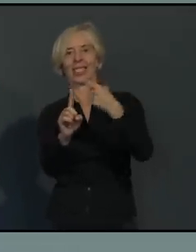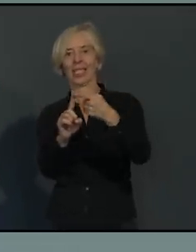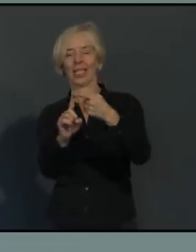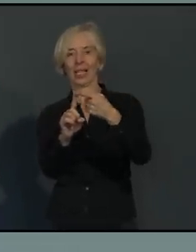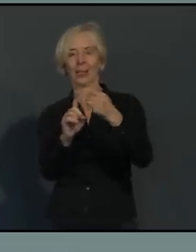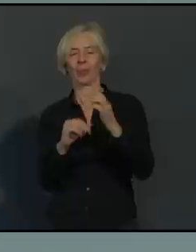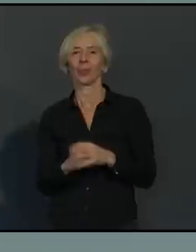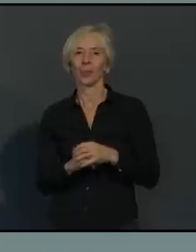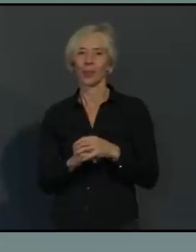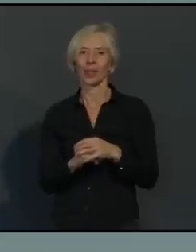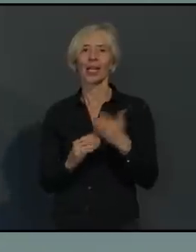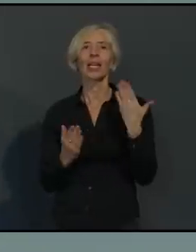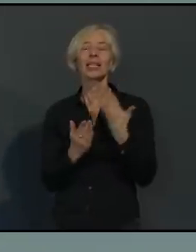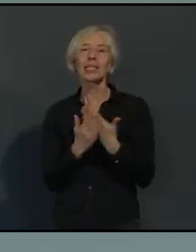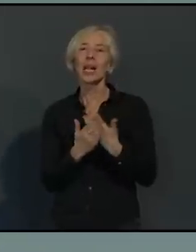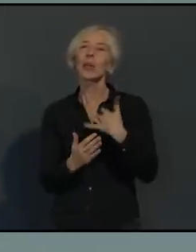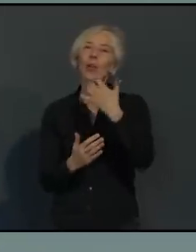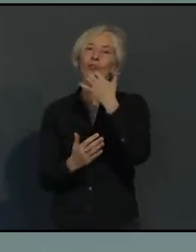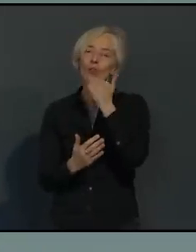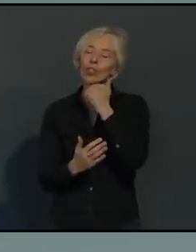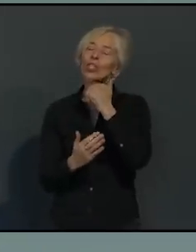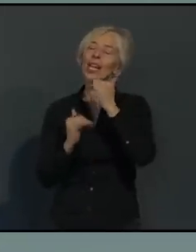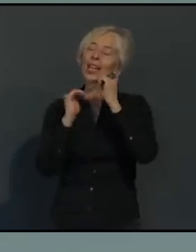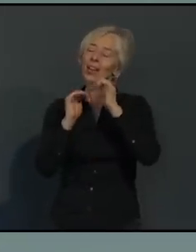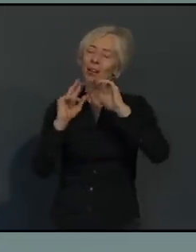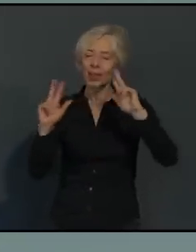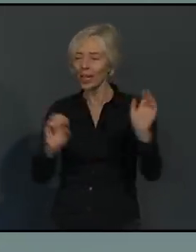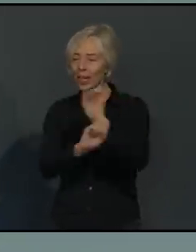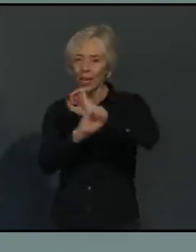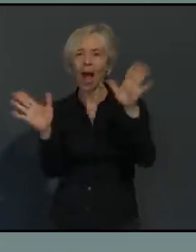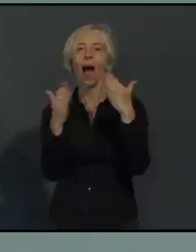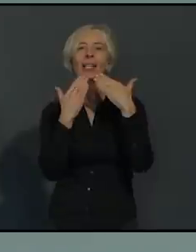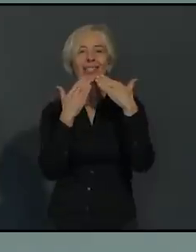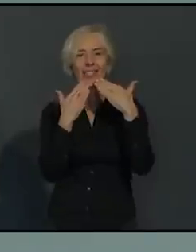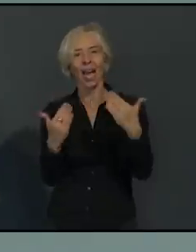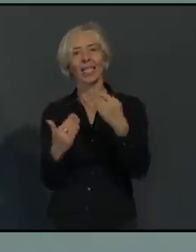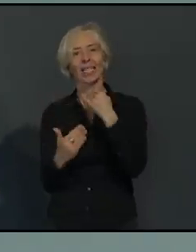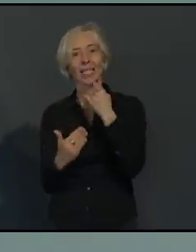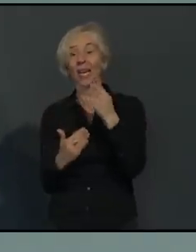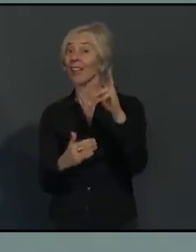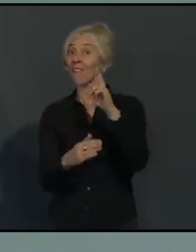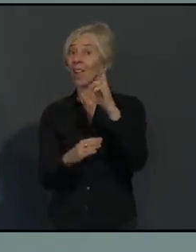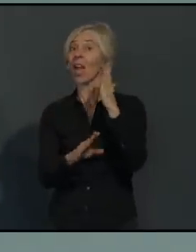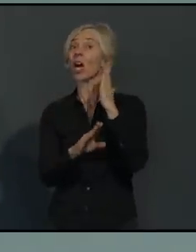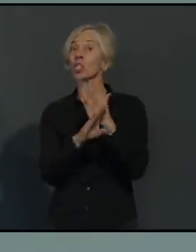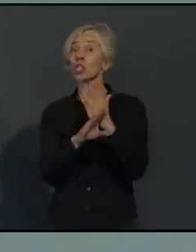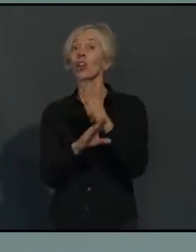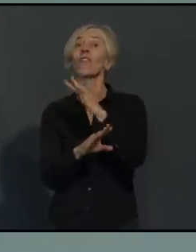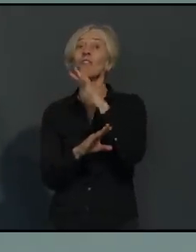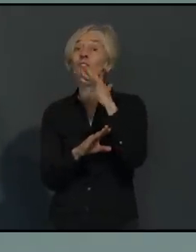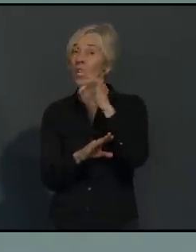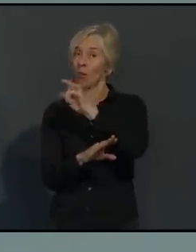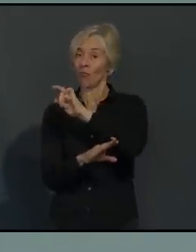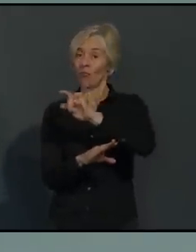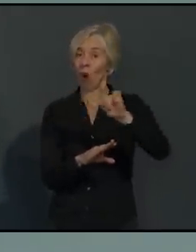Und ich möchte mich ausdrücklich bei all denjenigen bedanken, die seit Wochen, seit Wochen sich an das Regelwerk